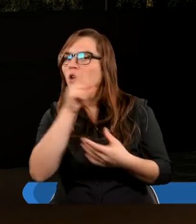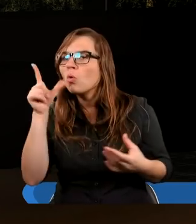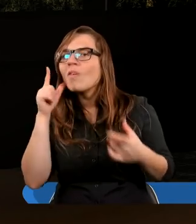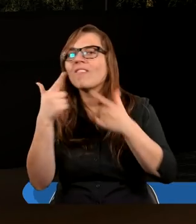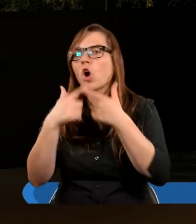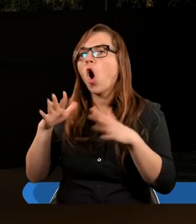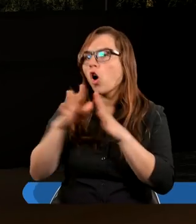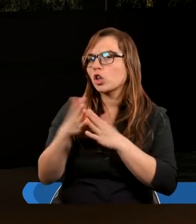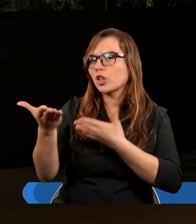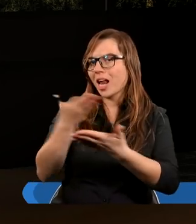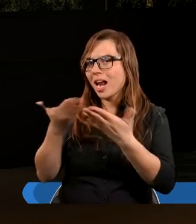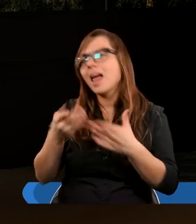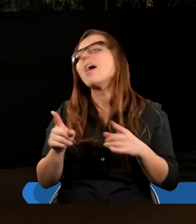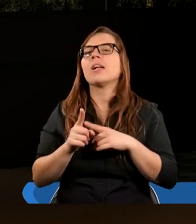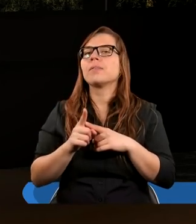w Kościele,